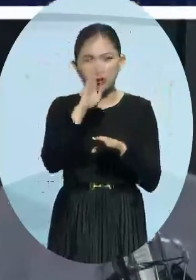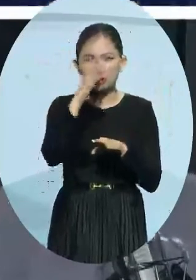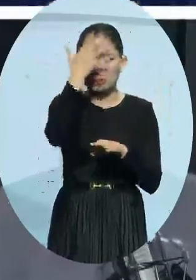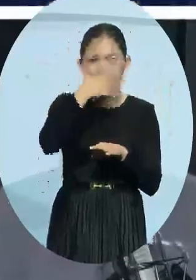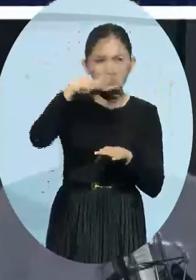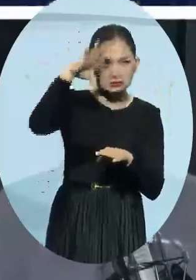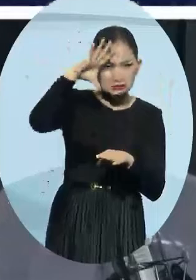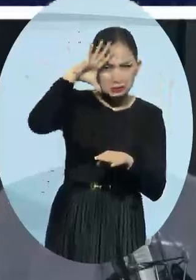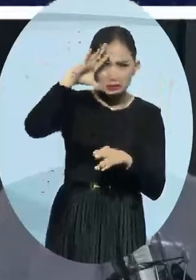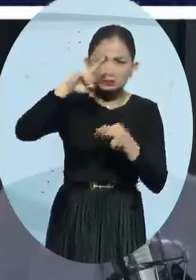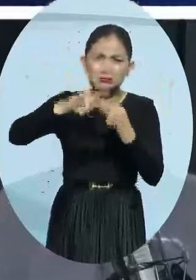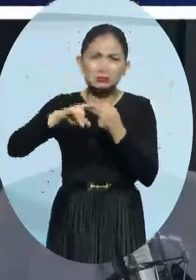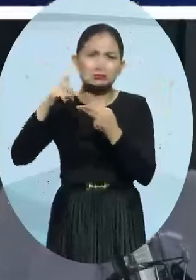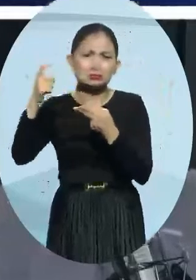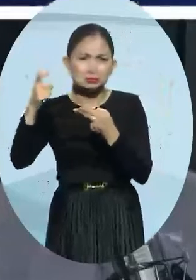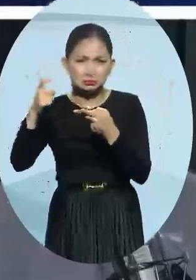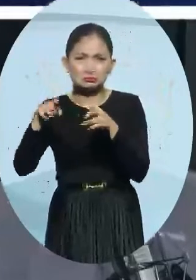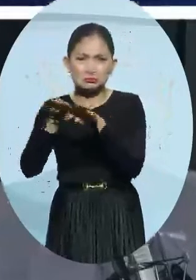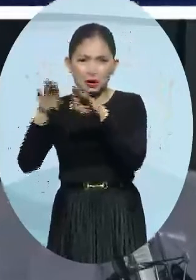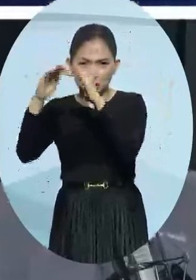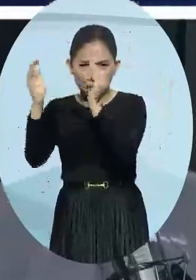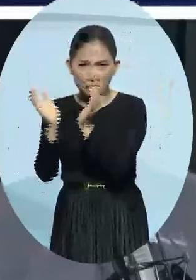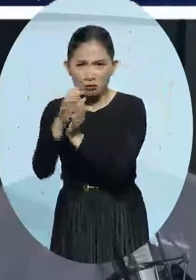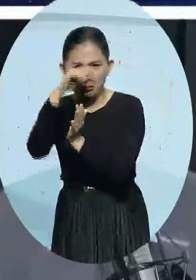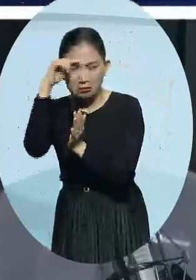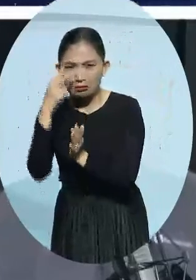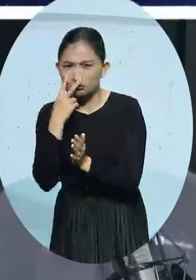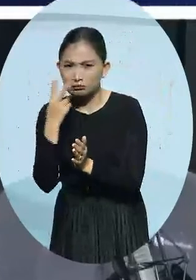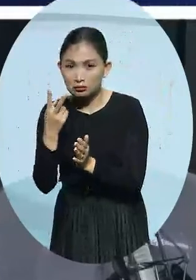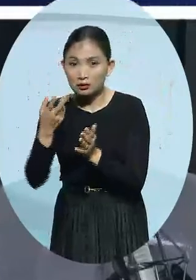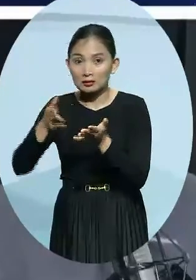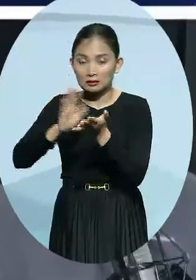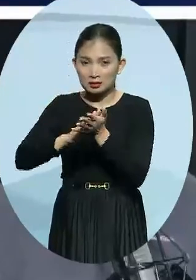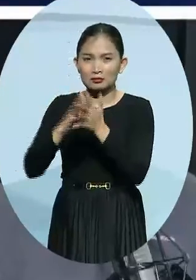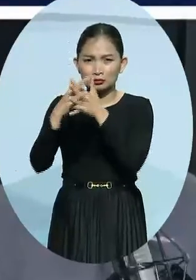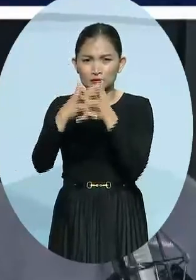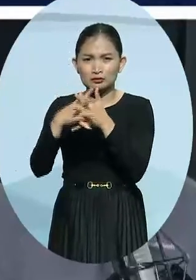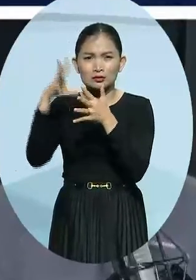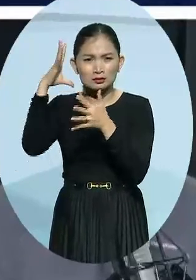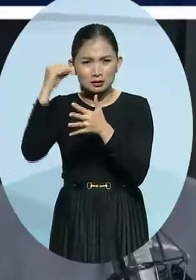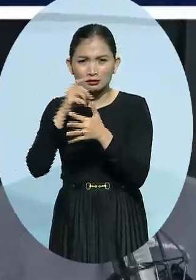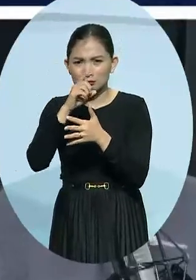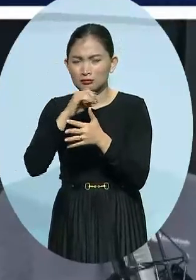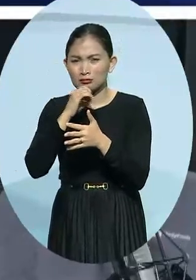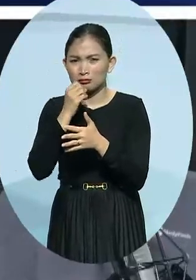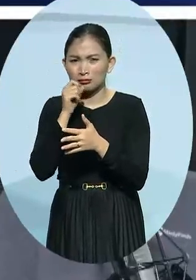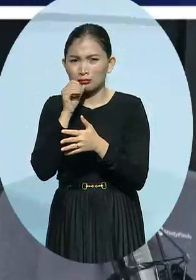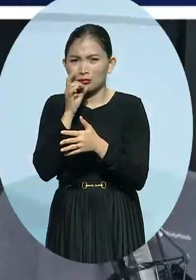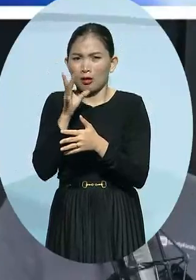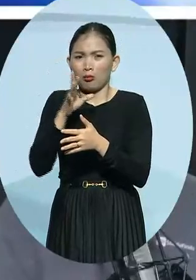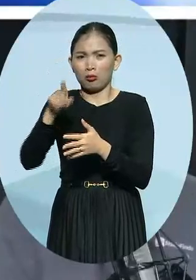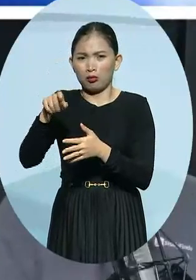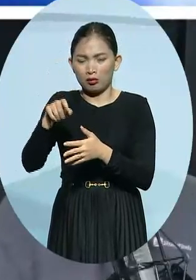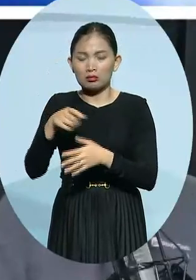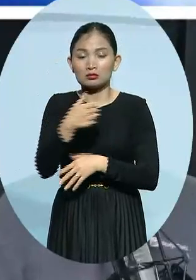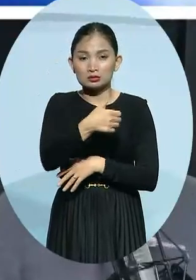160.000 năm ánh sáng. Nó còn có một ngôi sao xanh nóng, phát sáng và nặng gấp 25 lần mặt trời bay quanh. Các nhà thiên văn học